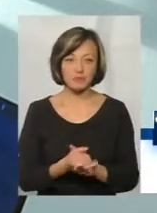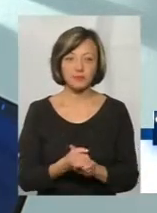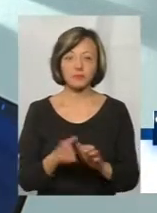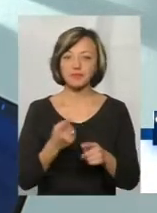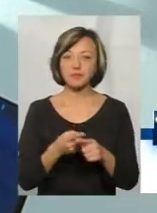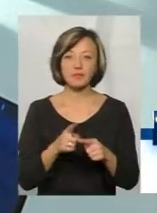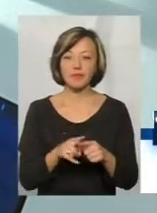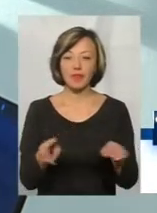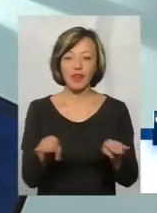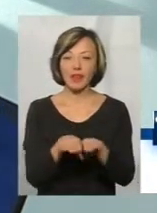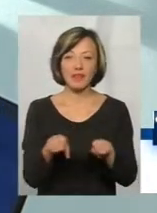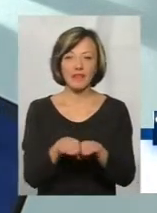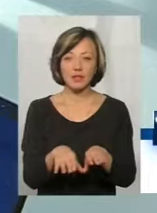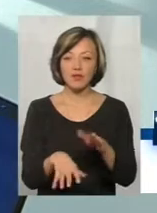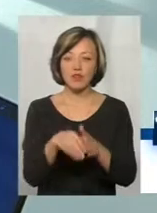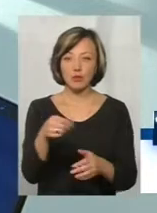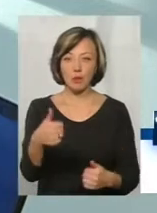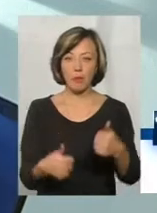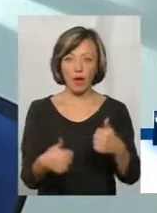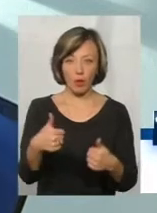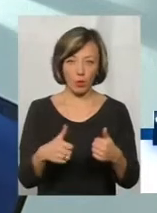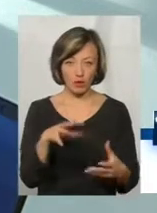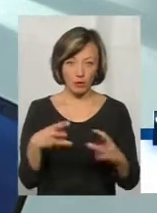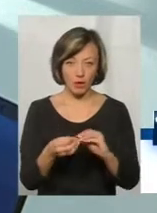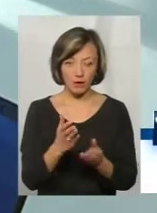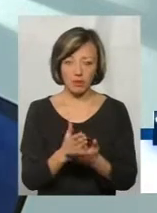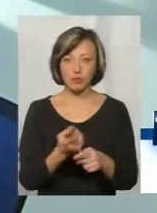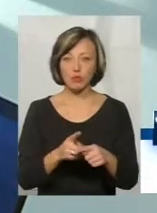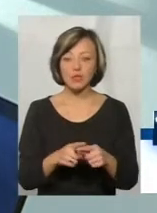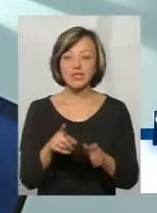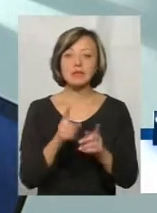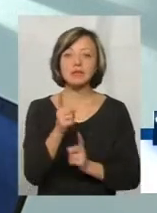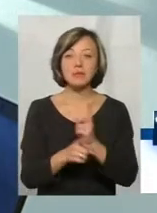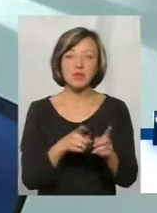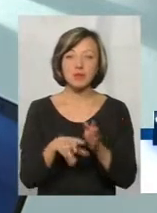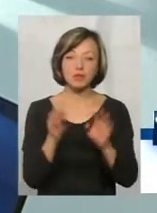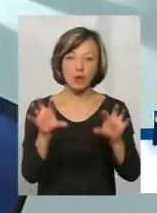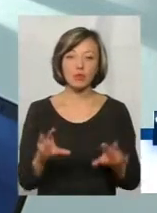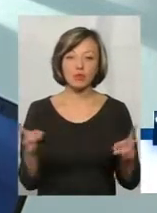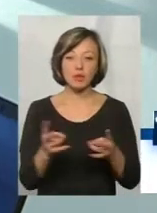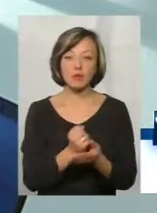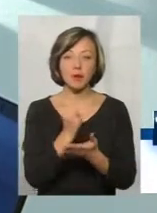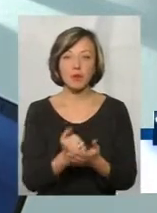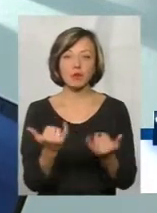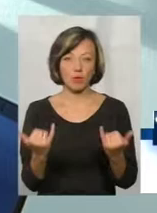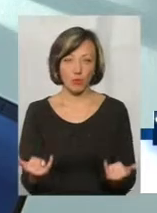не рівність у виборчих перегонах, яка є в результаті, тому зміни до виборчого законодавства потрібно приймати вже сьогодні. Дуже